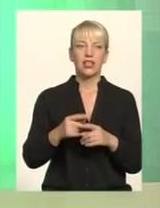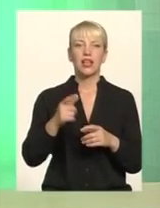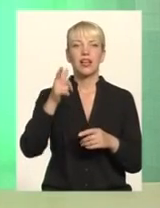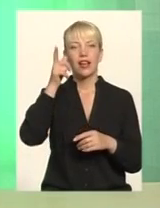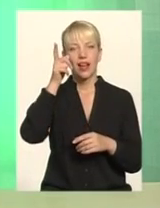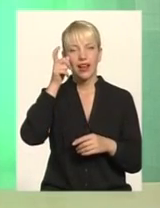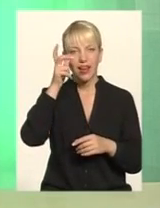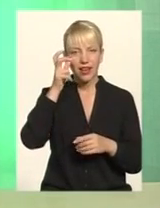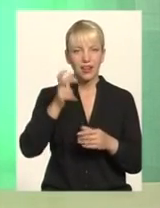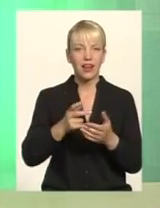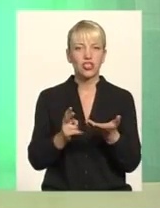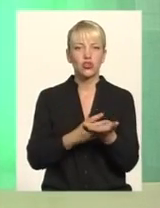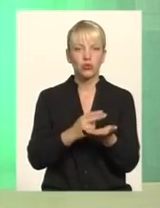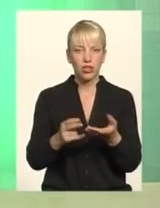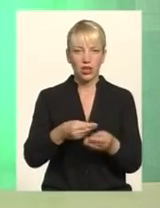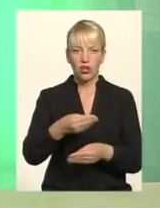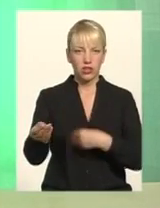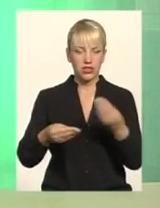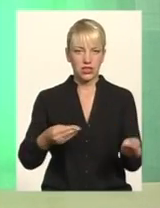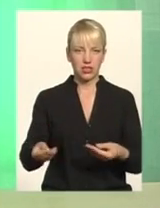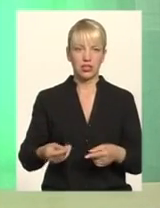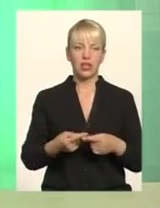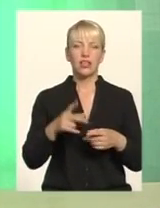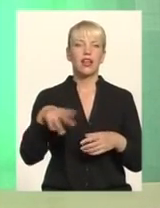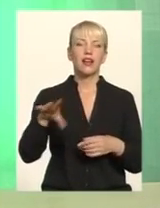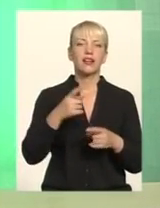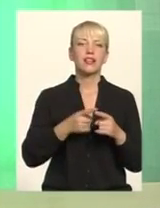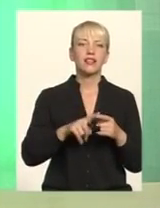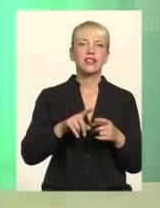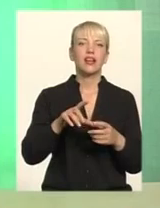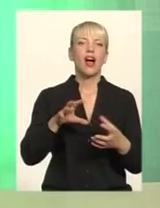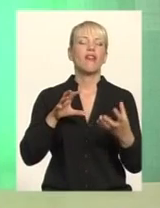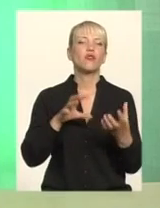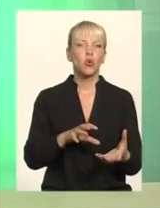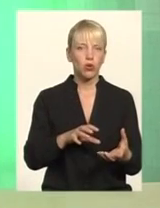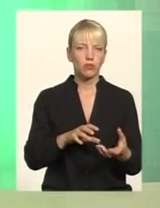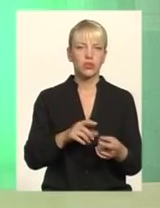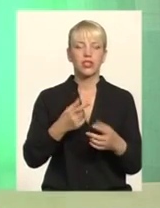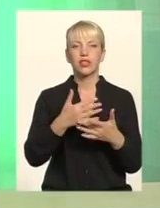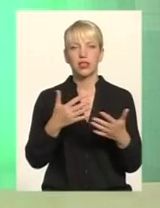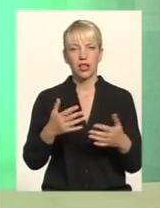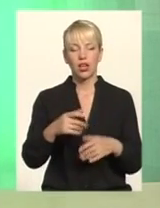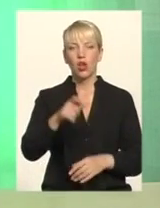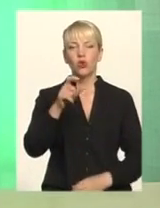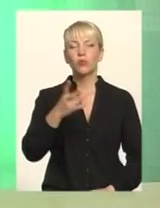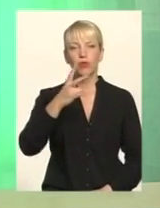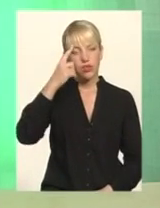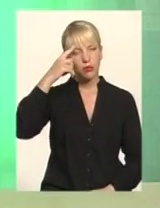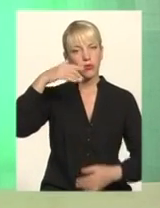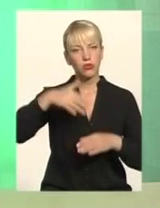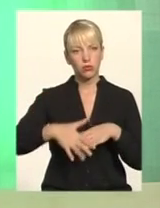незважаючи на всі рейсові автобуси у світі місця Людина має пам'ятати і розуміти, що